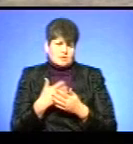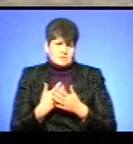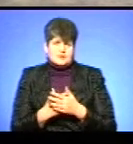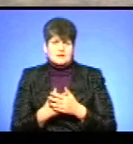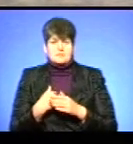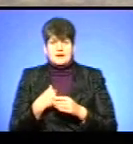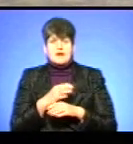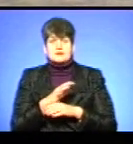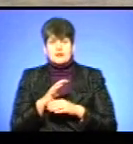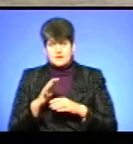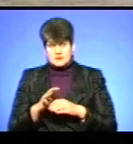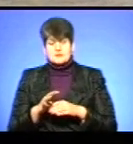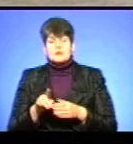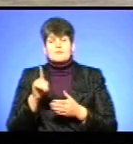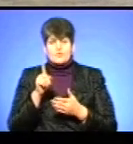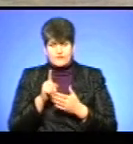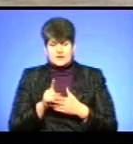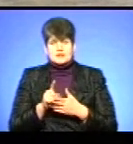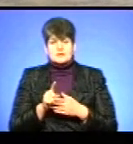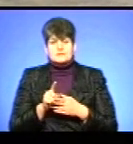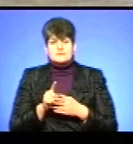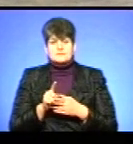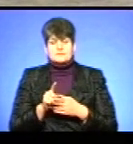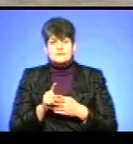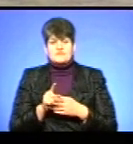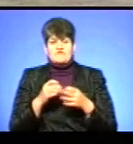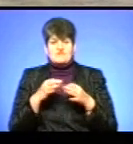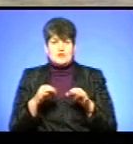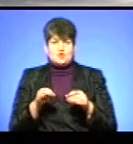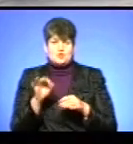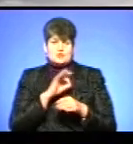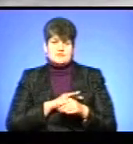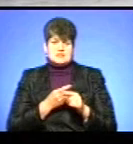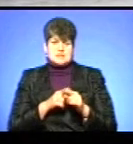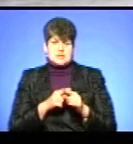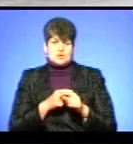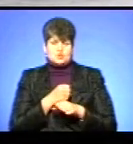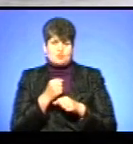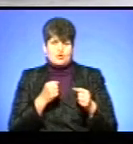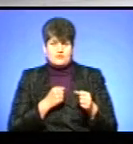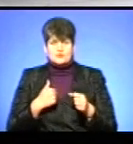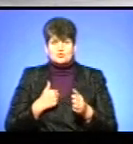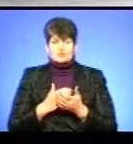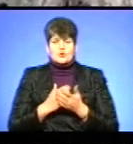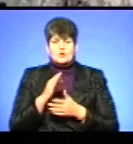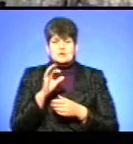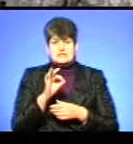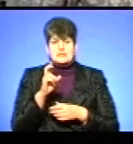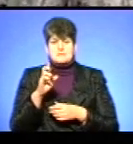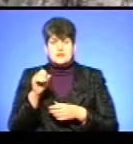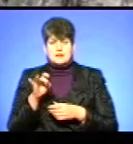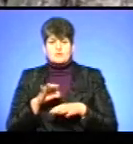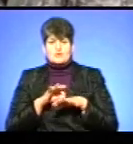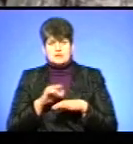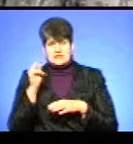ми артилерісти, ми повинні, ми зобов'язані вільно користуватися такою зброєю. Військовослужбовець Оксана Білик проводить навчання